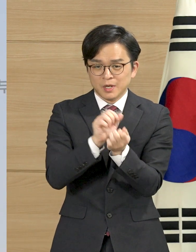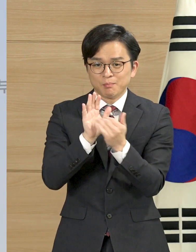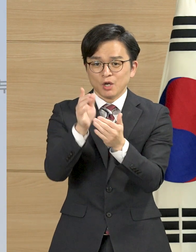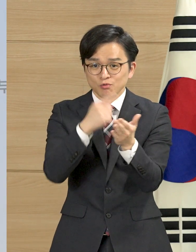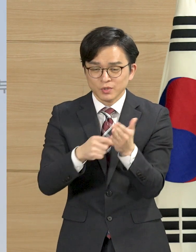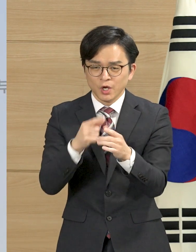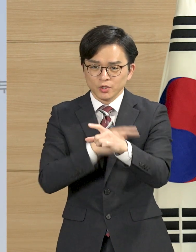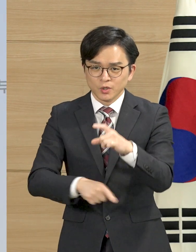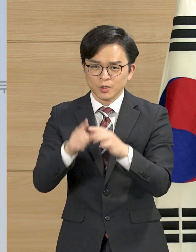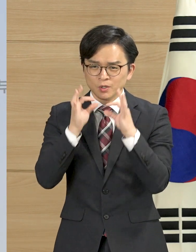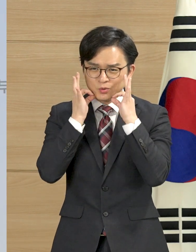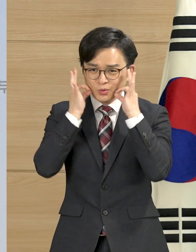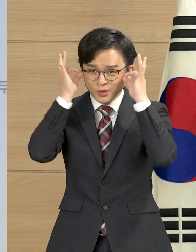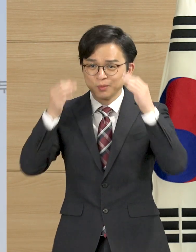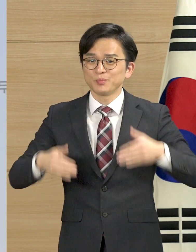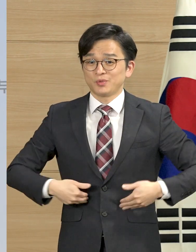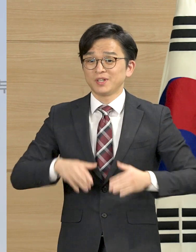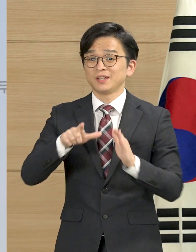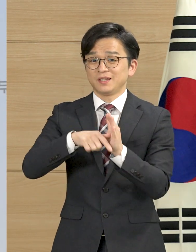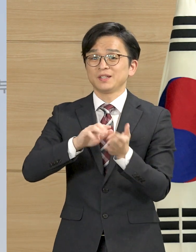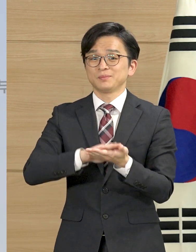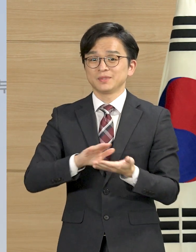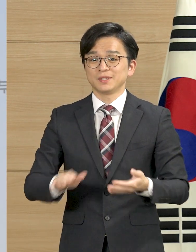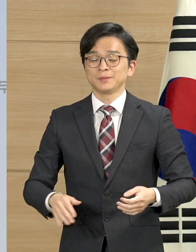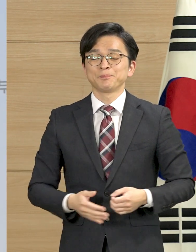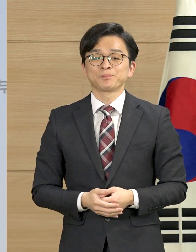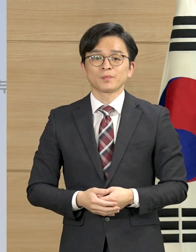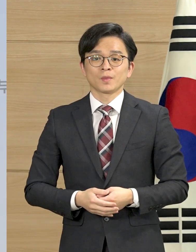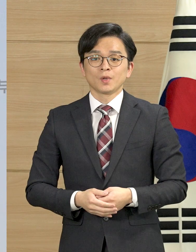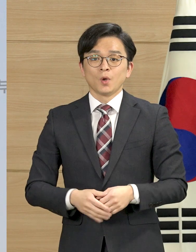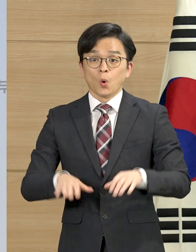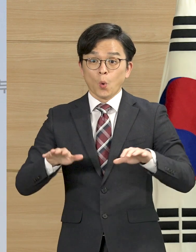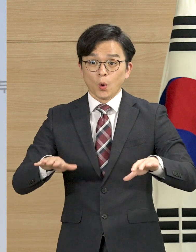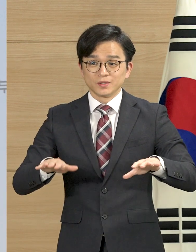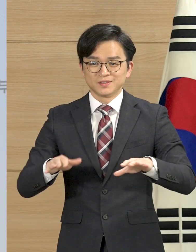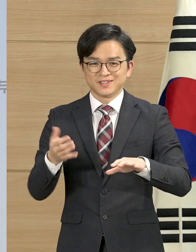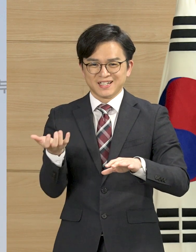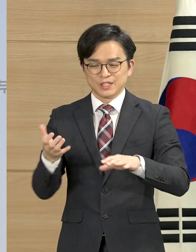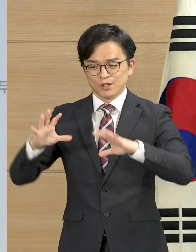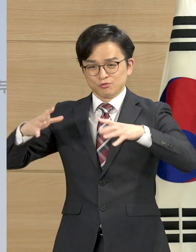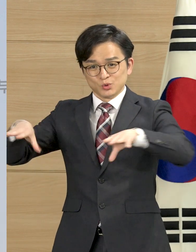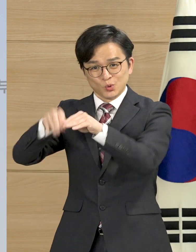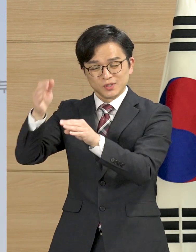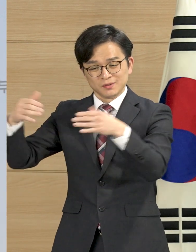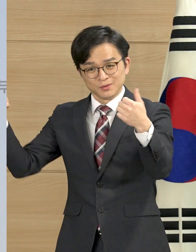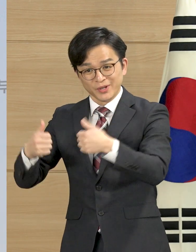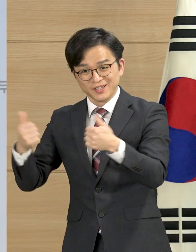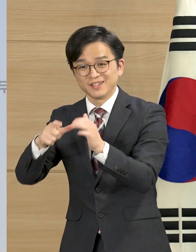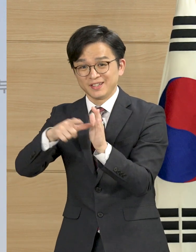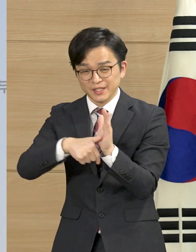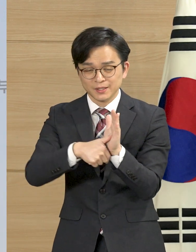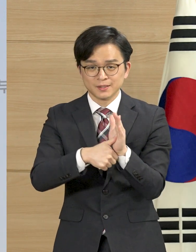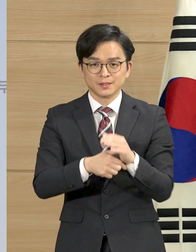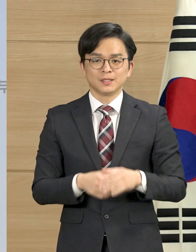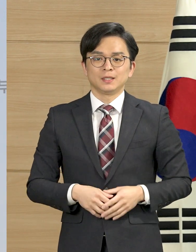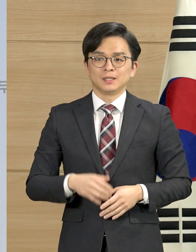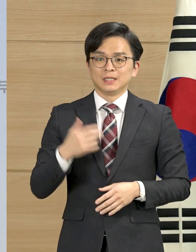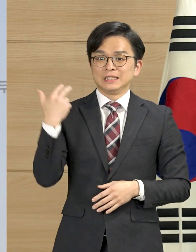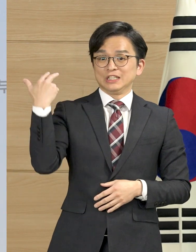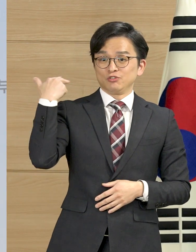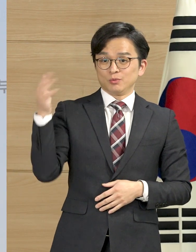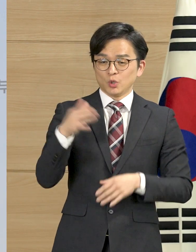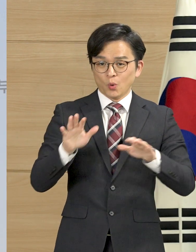차단하는 데 총력을 다해야 하는 시기인 것입니다. 오늘 확대 중소분 회의에서는 지난 일주간